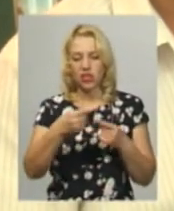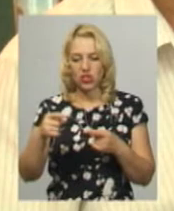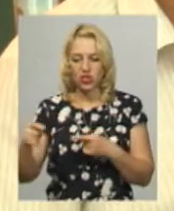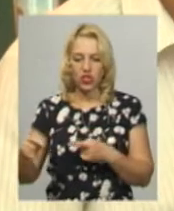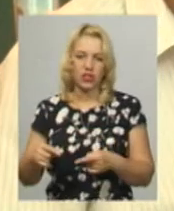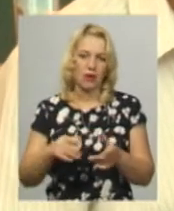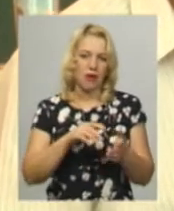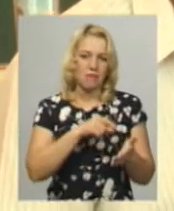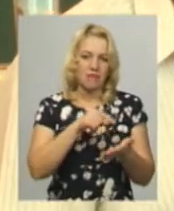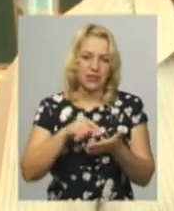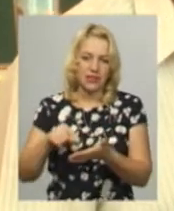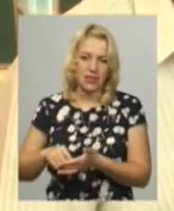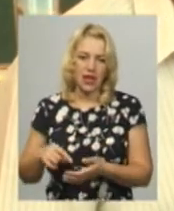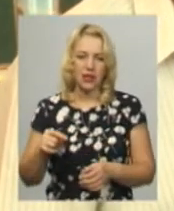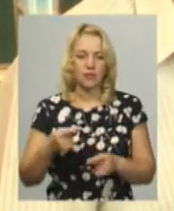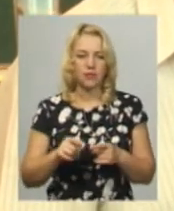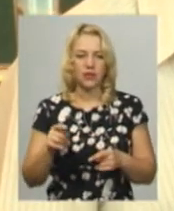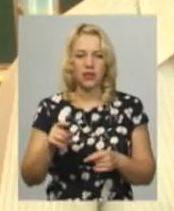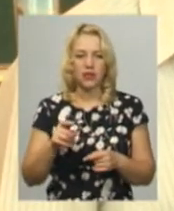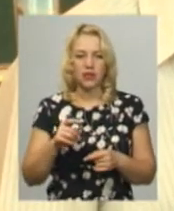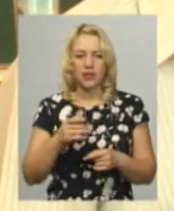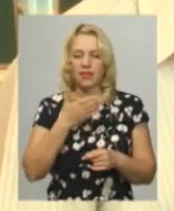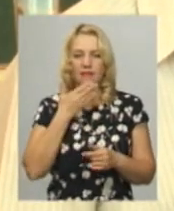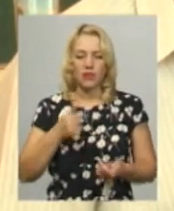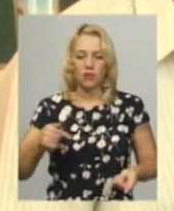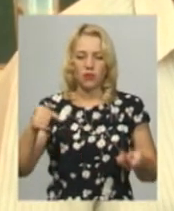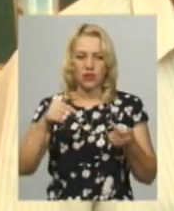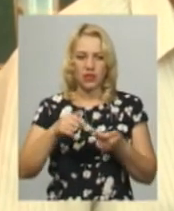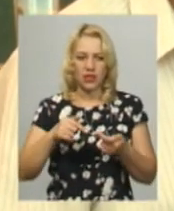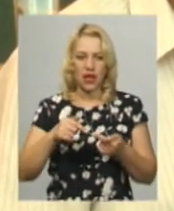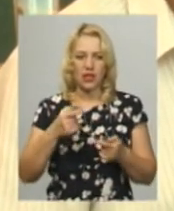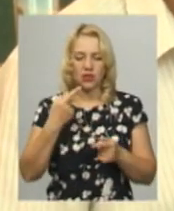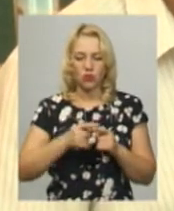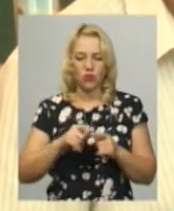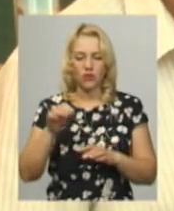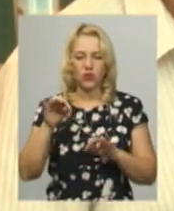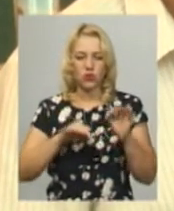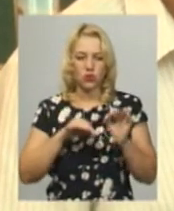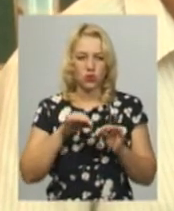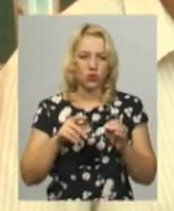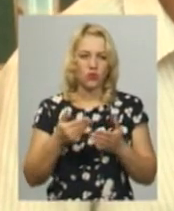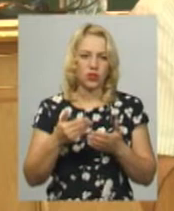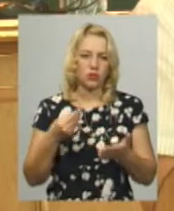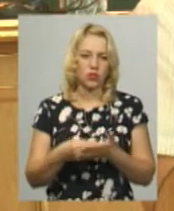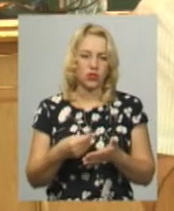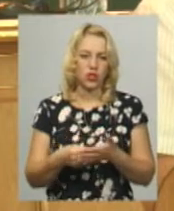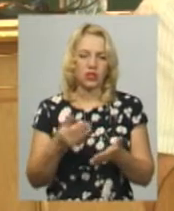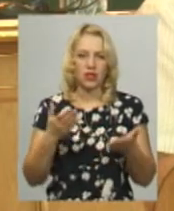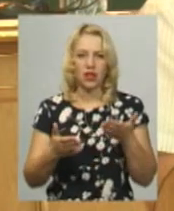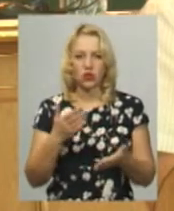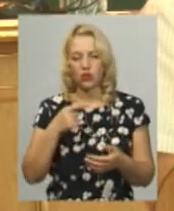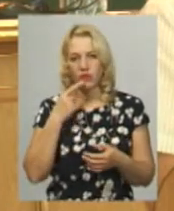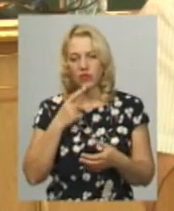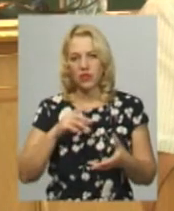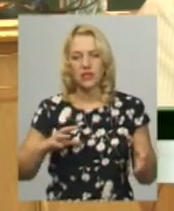'єдній територіальній громаді розмір резервного фонду не відповідає 1% від бюджету. Якщо взяти